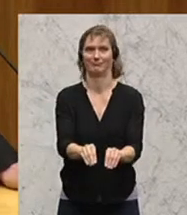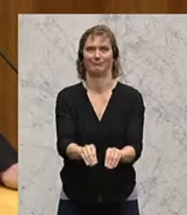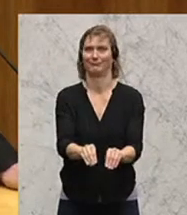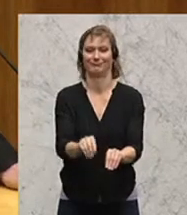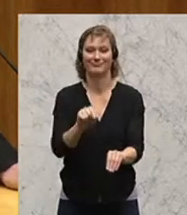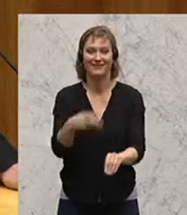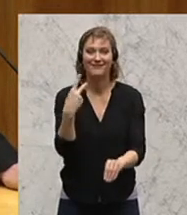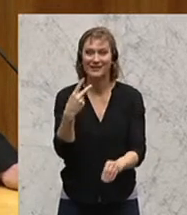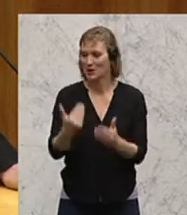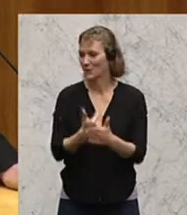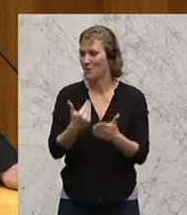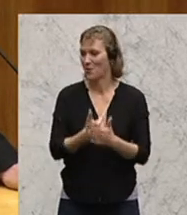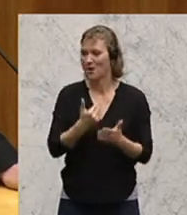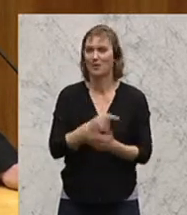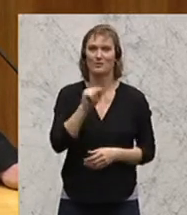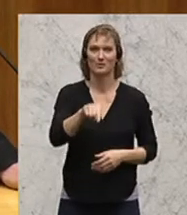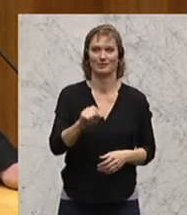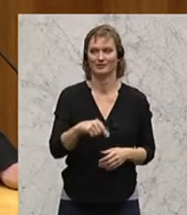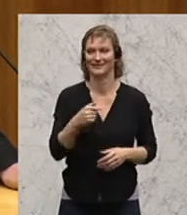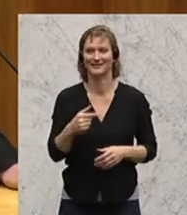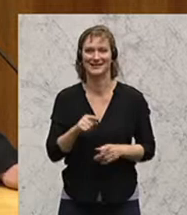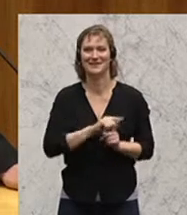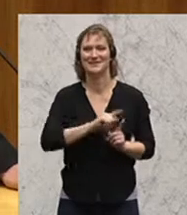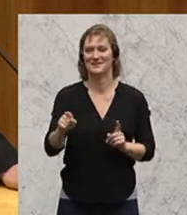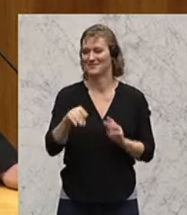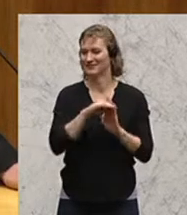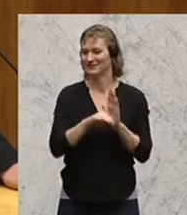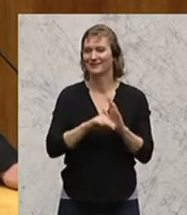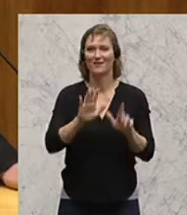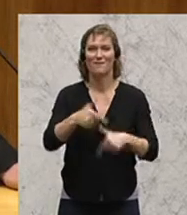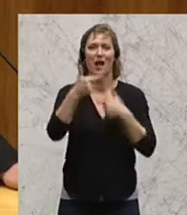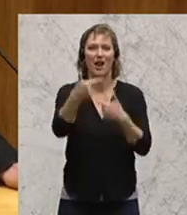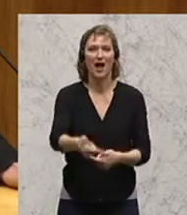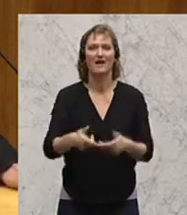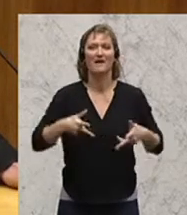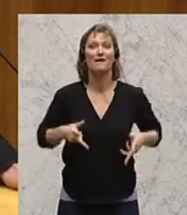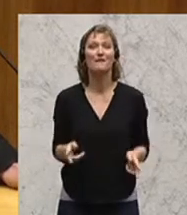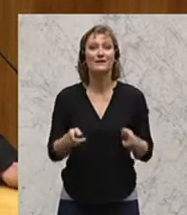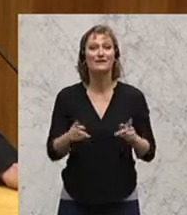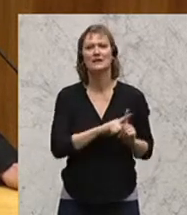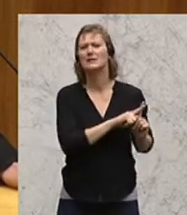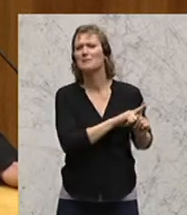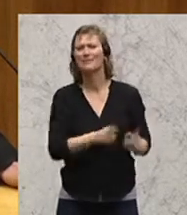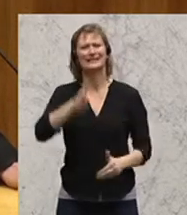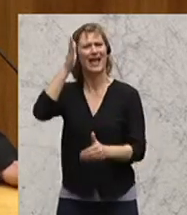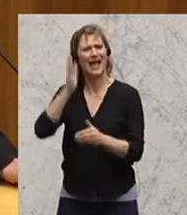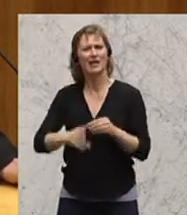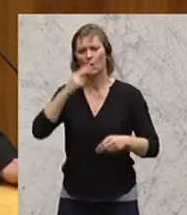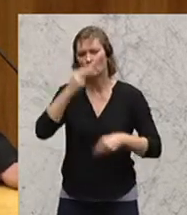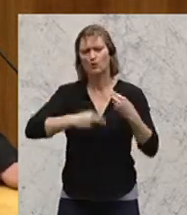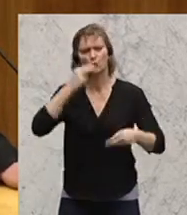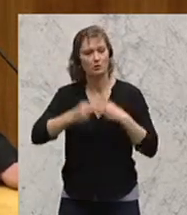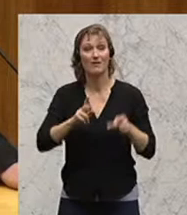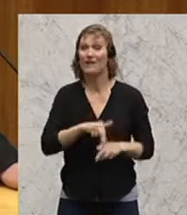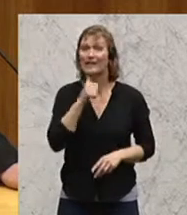Das ist eine wichtige Neuerung. Es wird bis zur gesetzlich vorgesehenen Frist bis zum Schluss untersucht. Und wenn